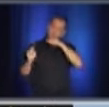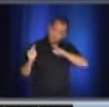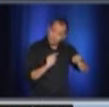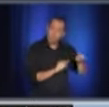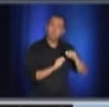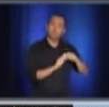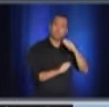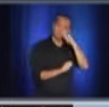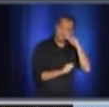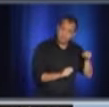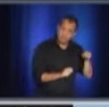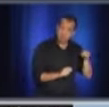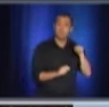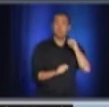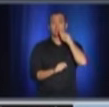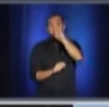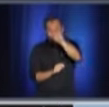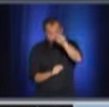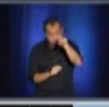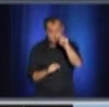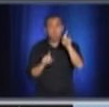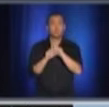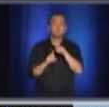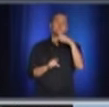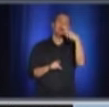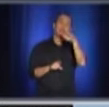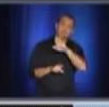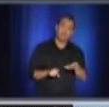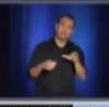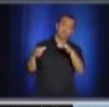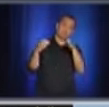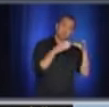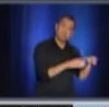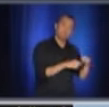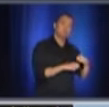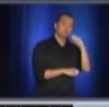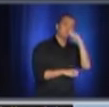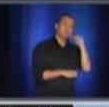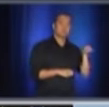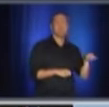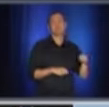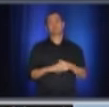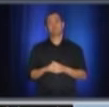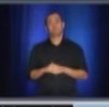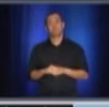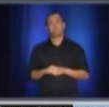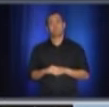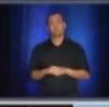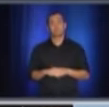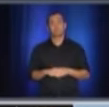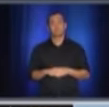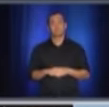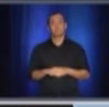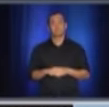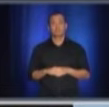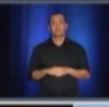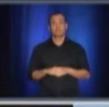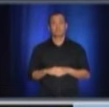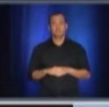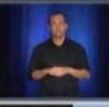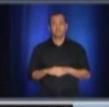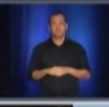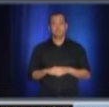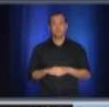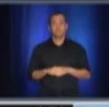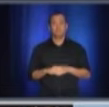vos enfants. Bon. J'ai dit en entrée de jeu aujourd'hui qu'il y avait un effort collectif sur le dépistage, encore